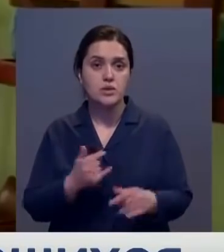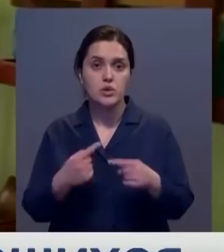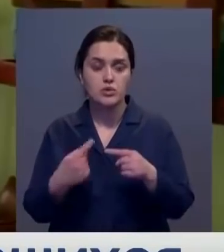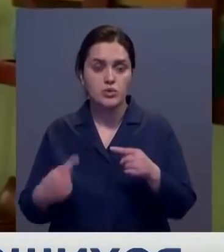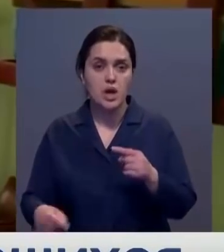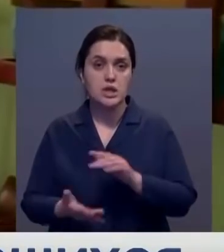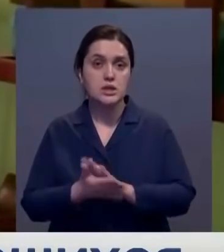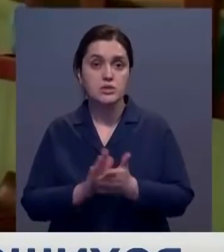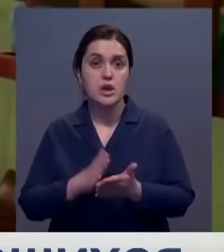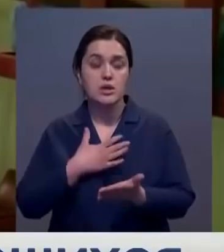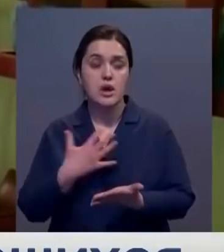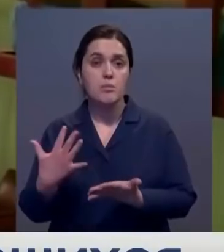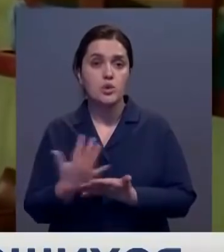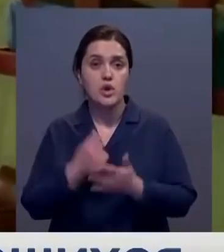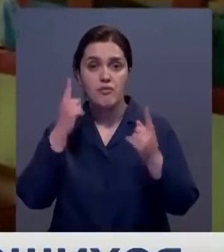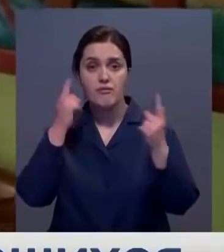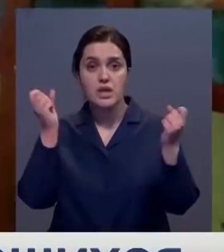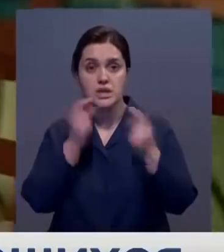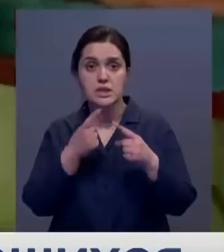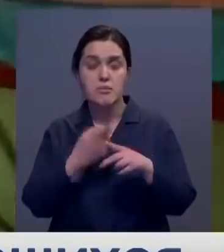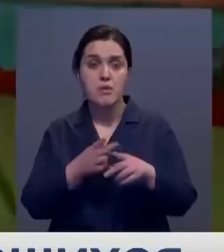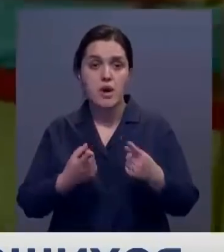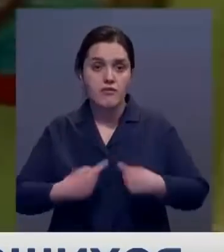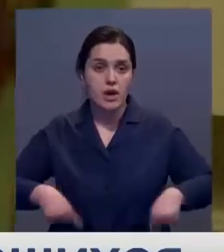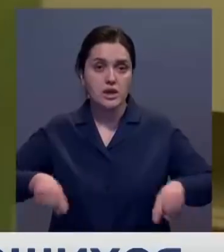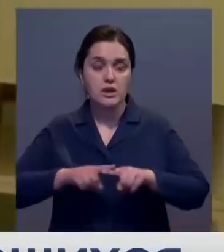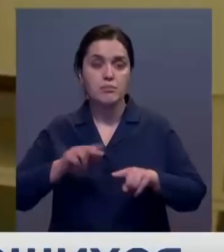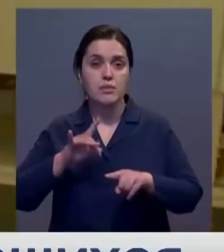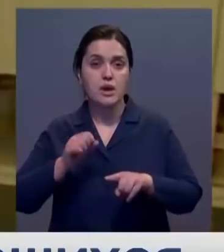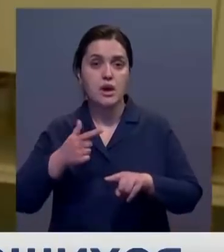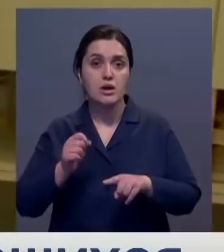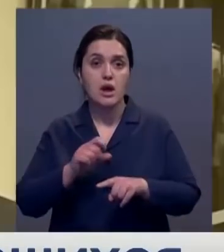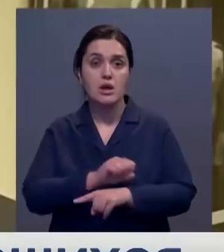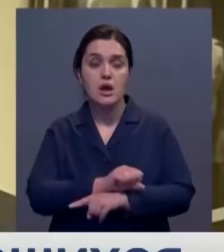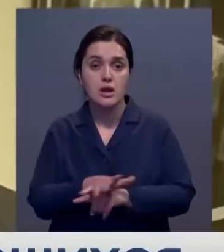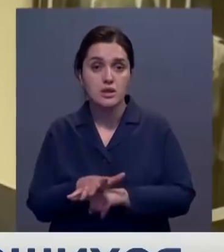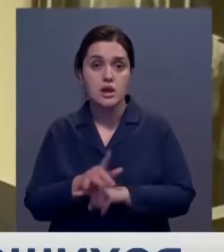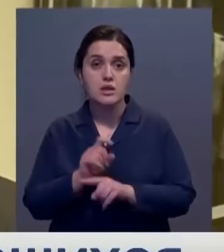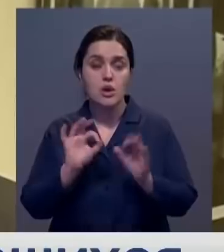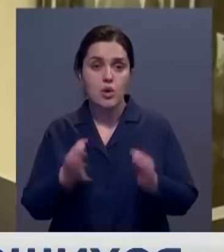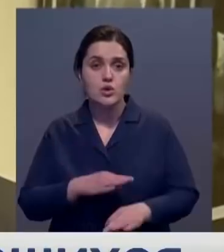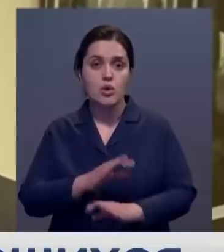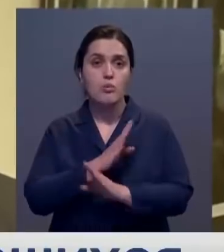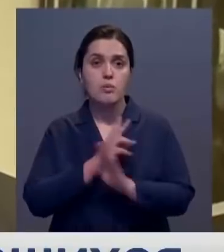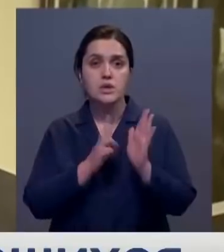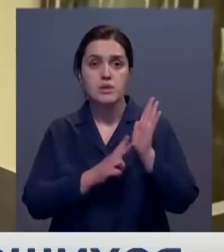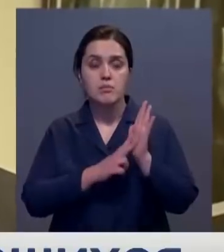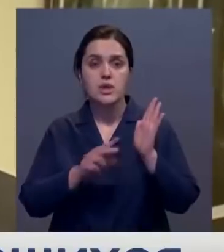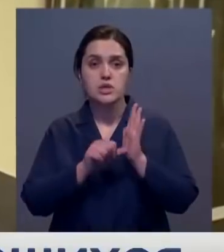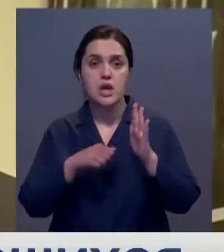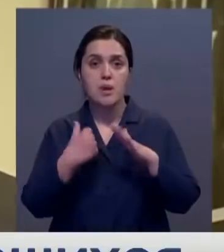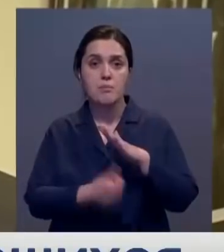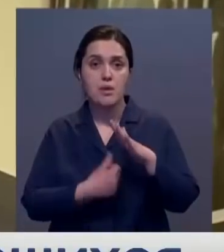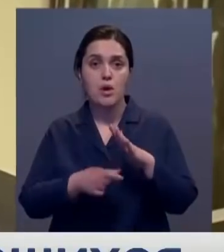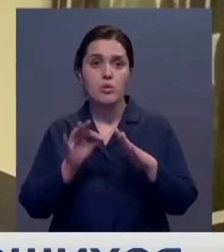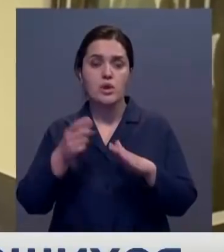ситуация. Нам удалось выяснить, что только в окрестностях Праги от коронавируса за осень умерли 76 бездомных. Примерно столько же за сезон